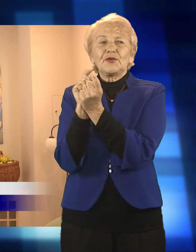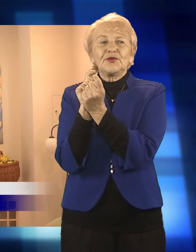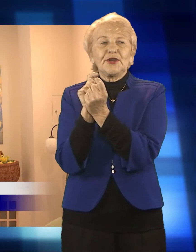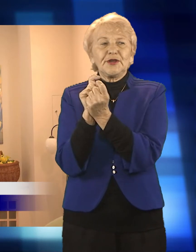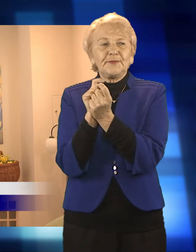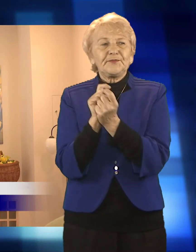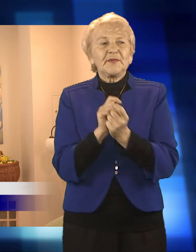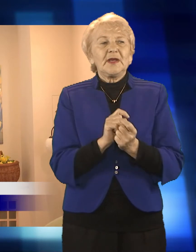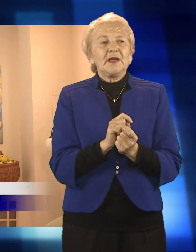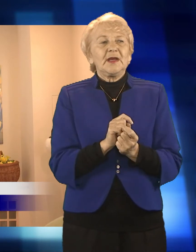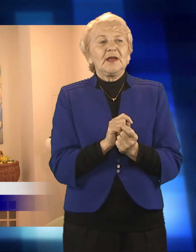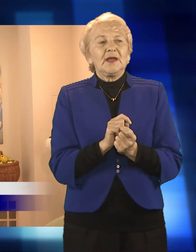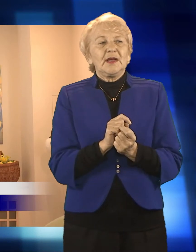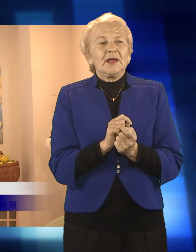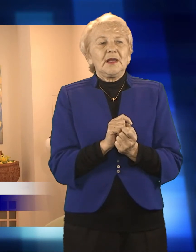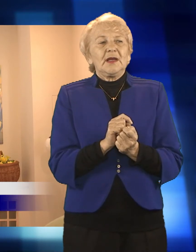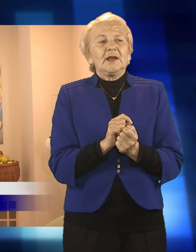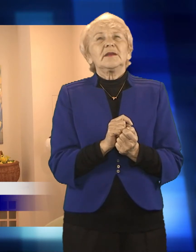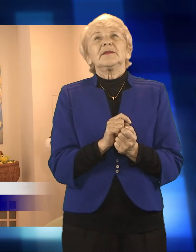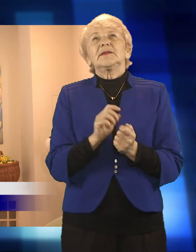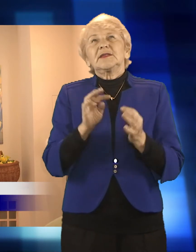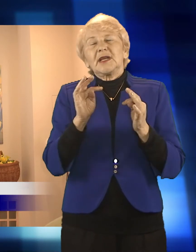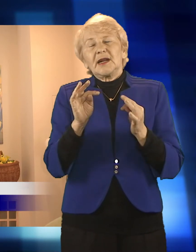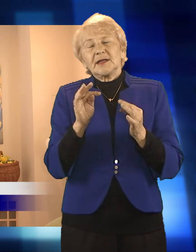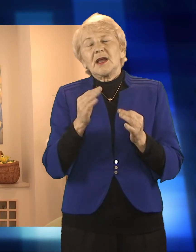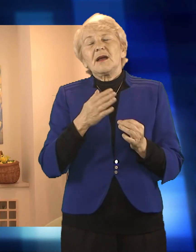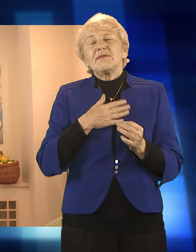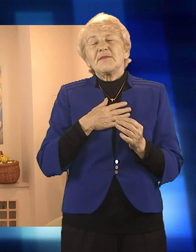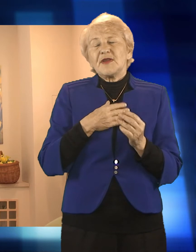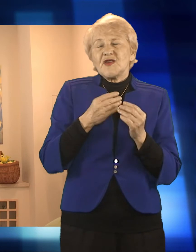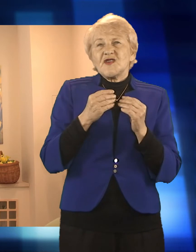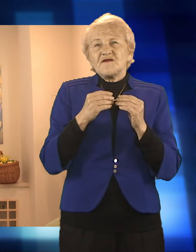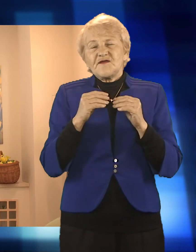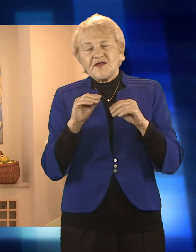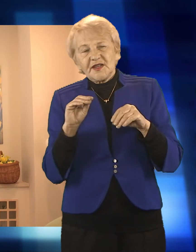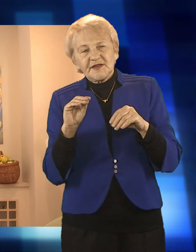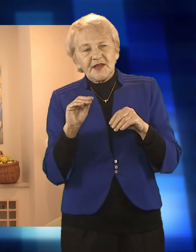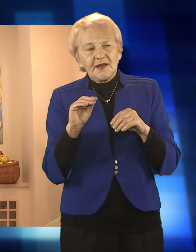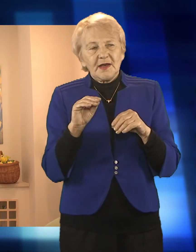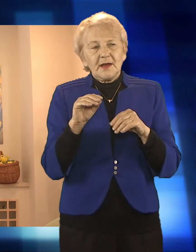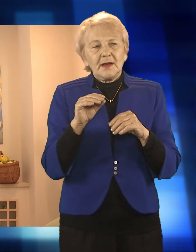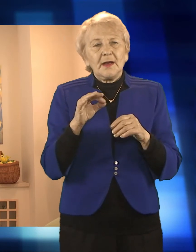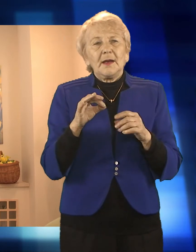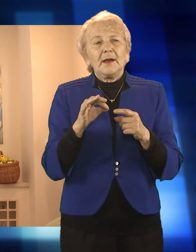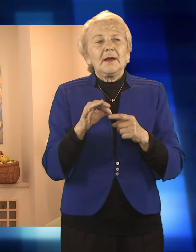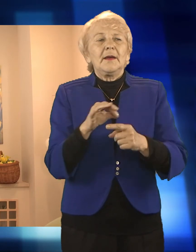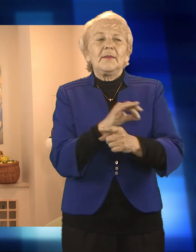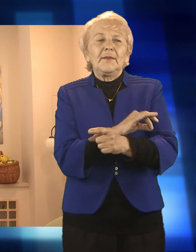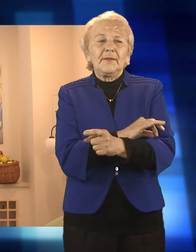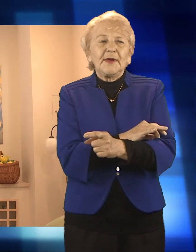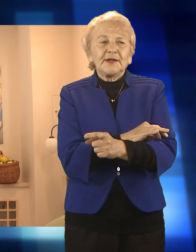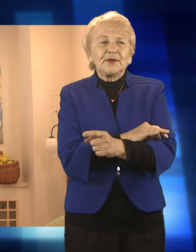kosztami dla naszego hospicjum, bo około 70 tysięcy nas to kosztowało. Musieliśmy wszystkie ściany na nowo postawić tutaj i